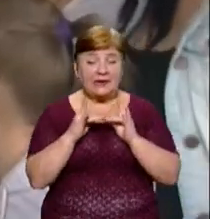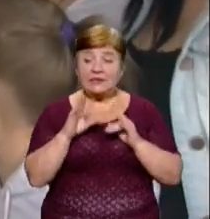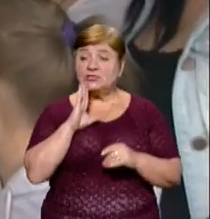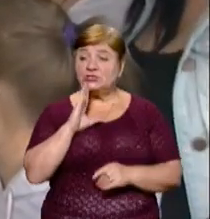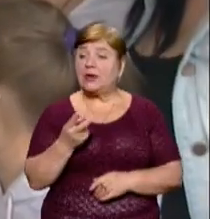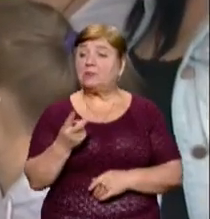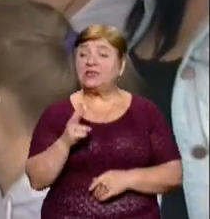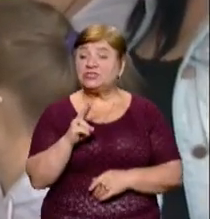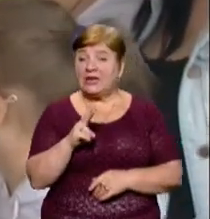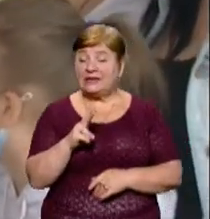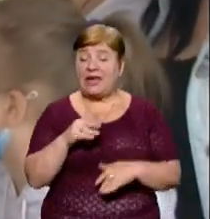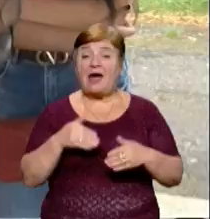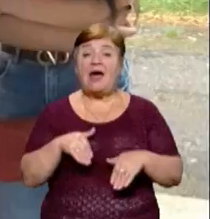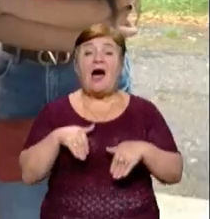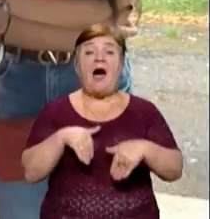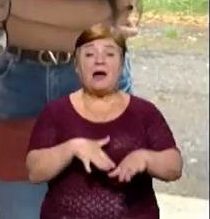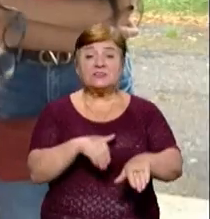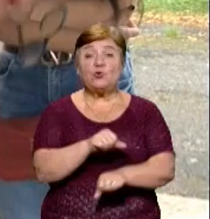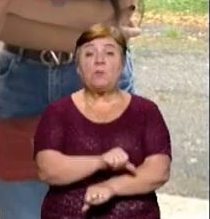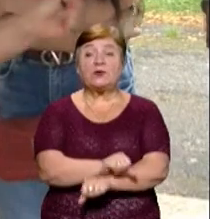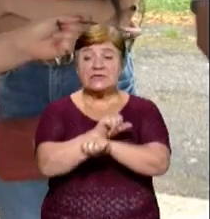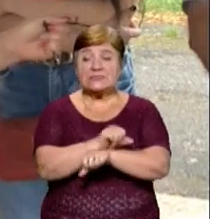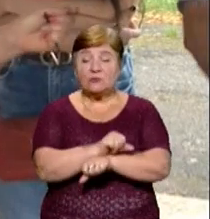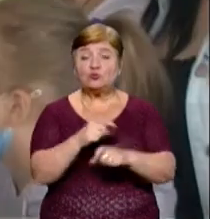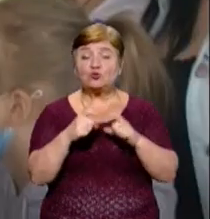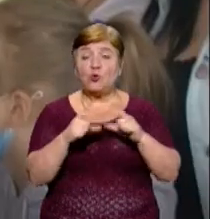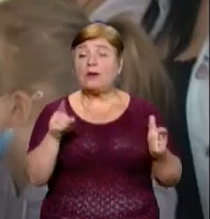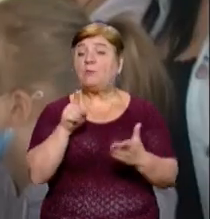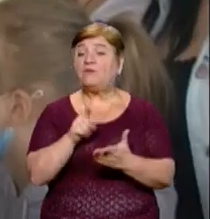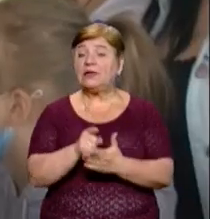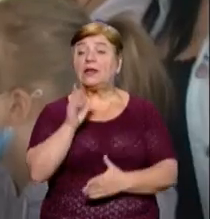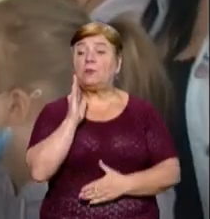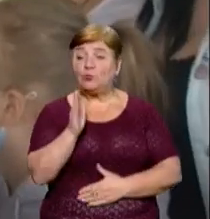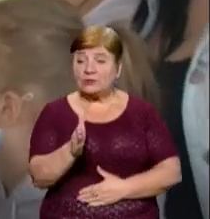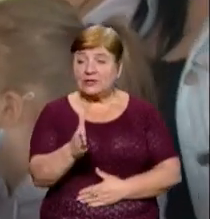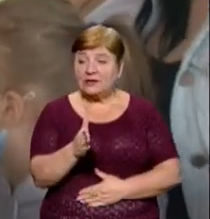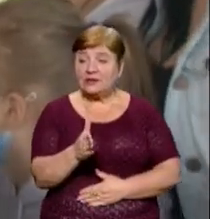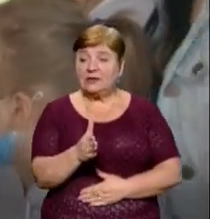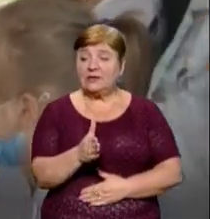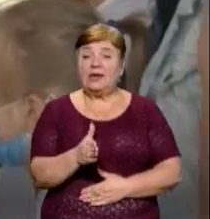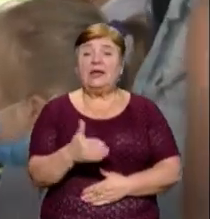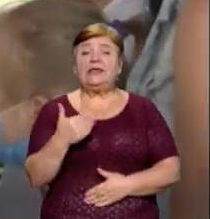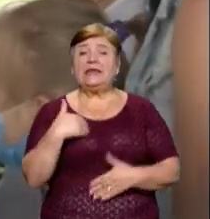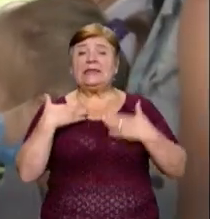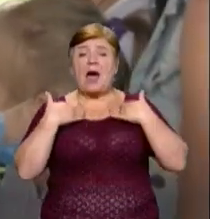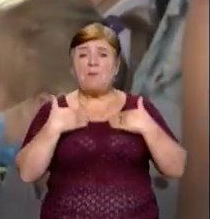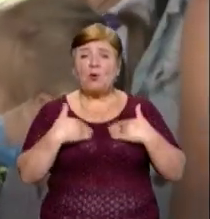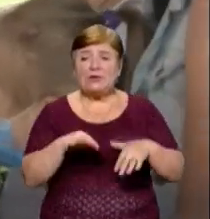Жінка прийшла на акцію протесту. Каже, заклад має існувати. Наші діти хворюють на бронхіти.